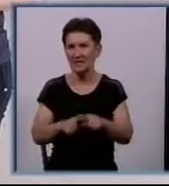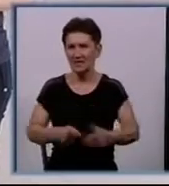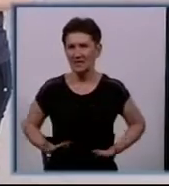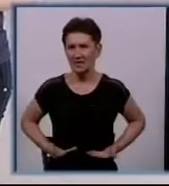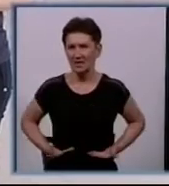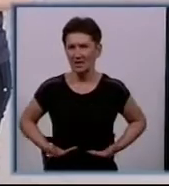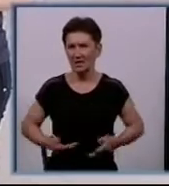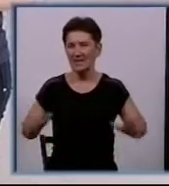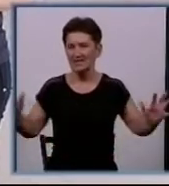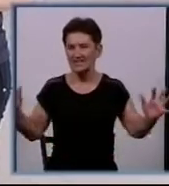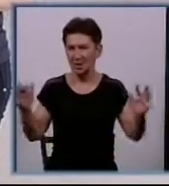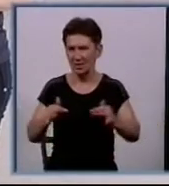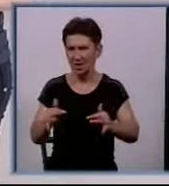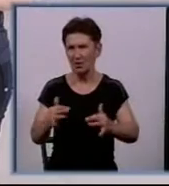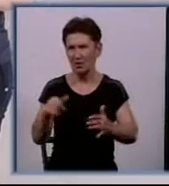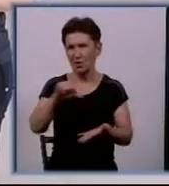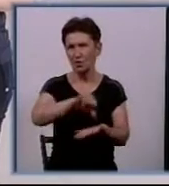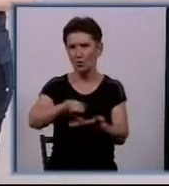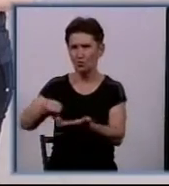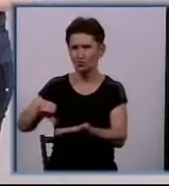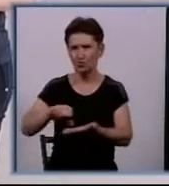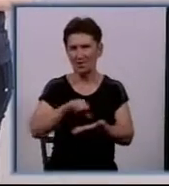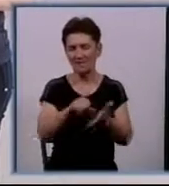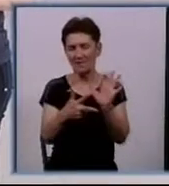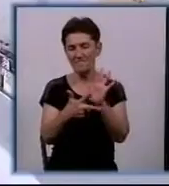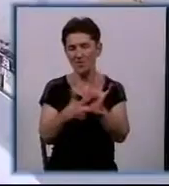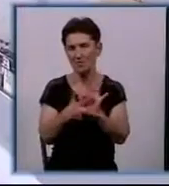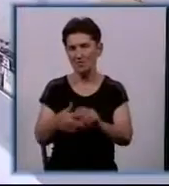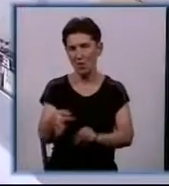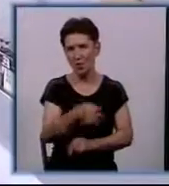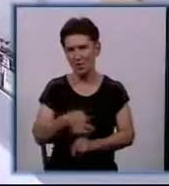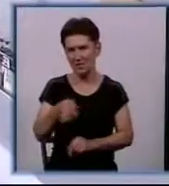фаєрія» зібрала у Кропивницькому учасників з восьми областей України.